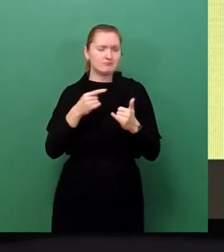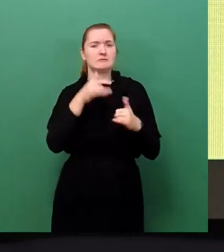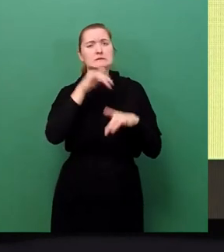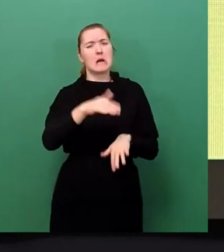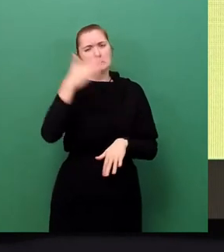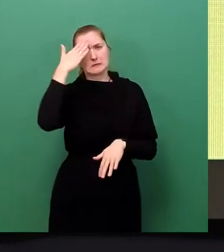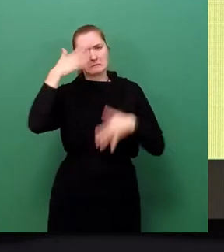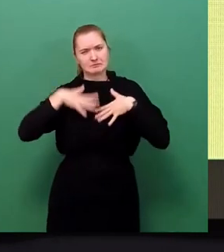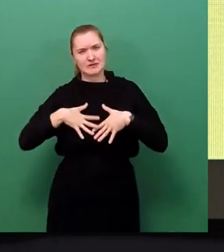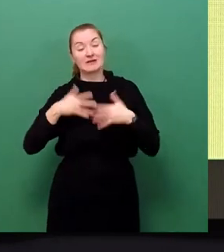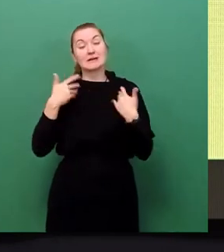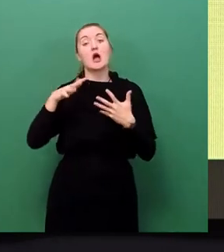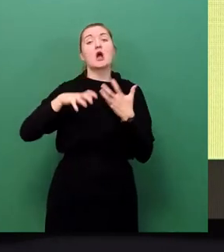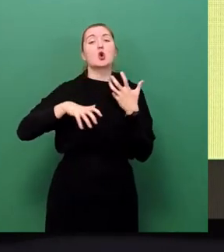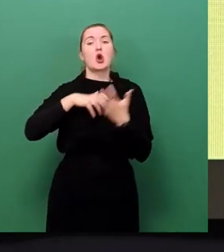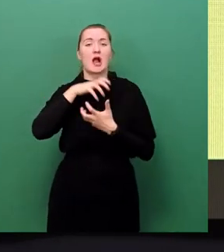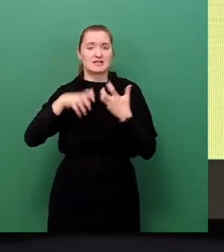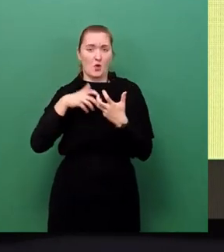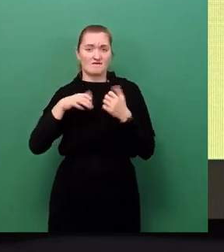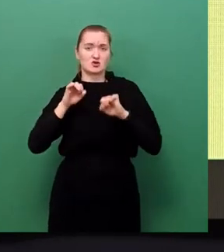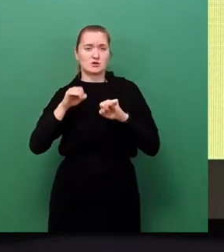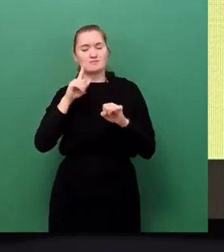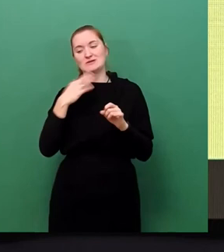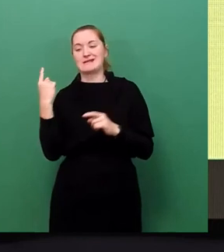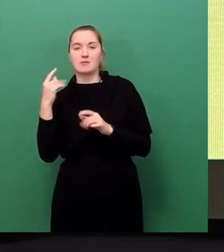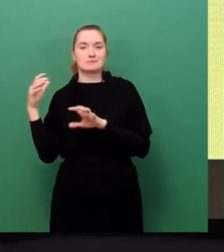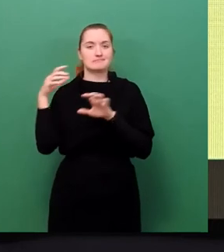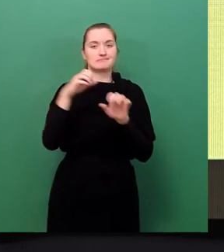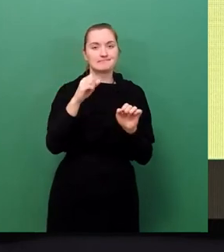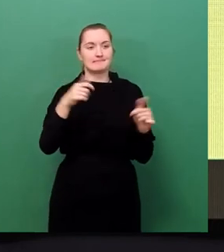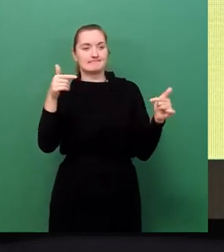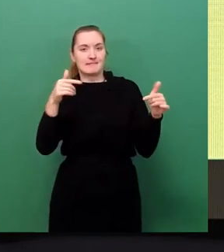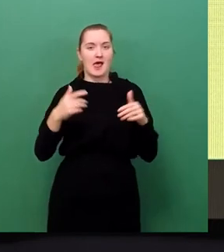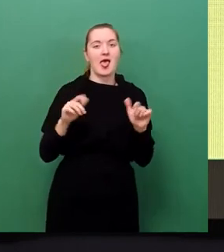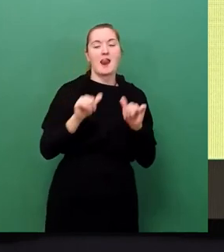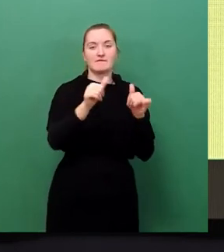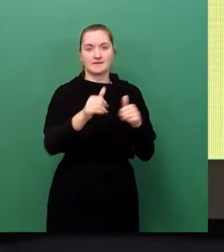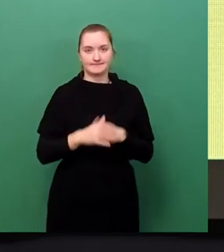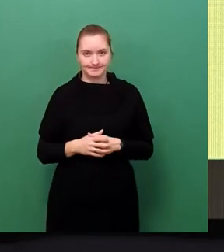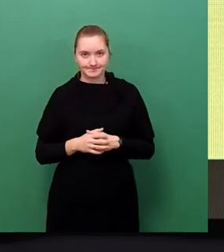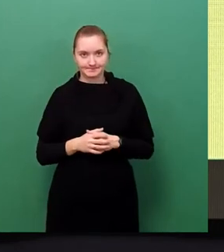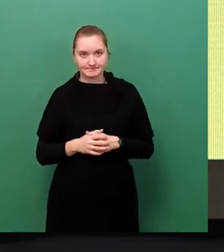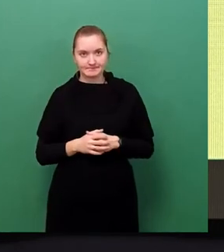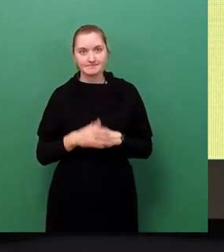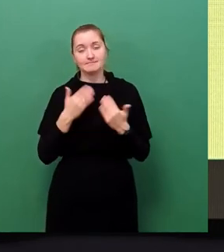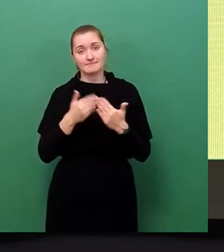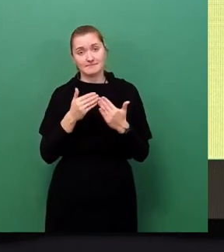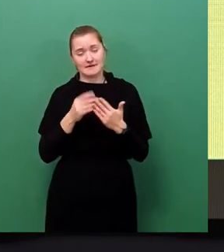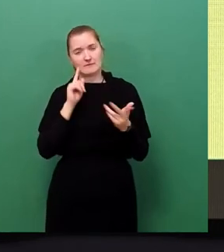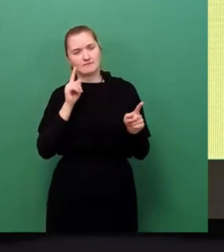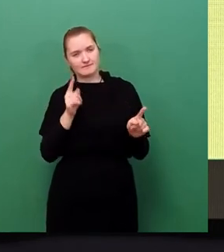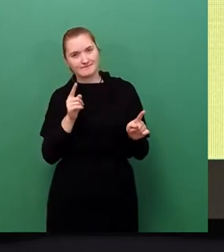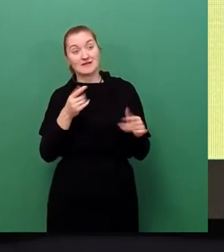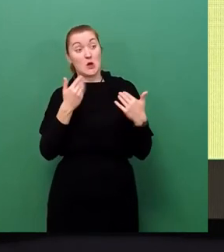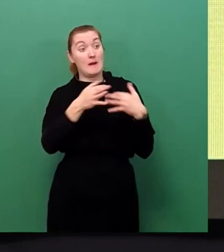wo der Katastrophenschutz operativ eben eingreifen muss. Und das Ziel ist, insofern übertragen für den Strom, die Maßnahmen,